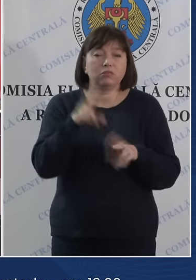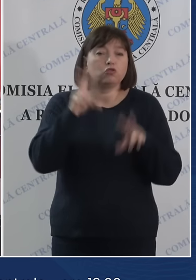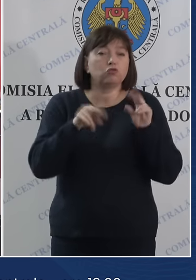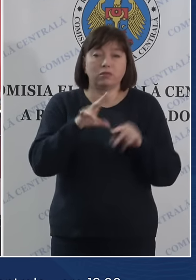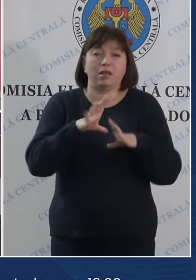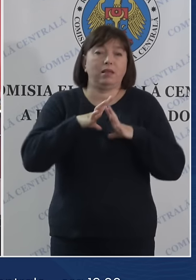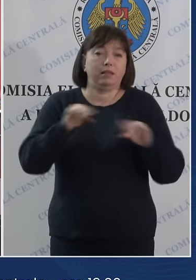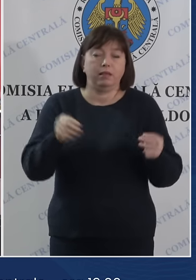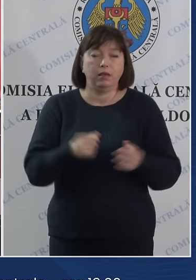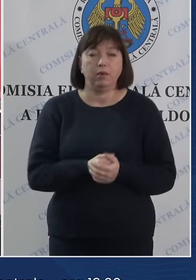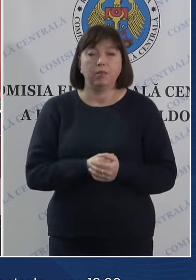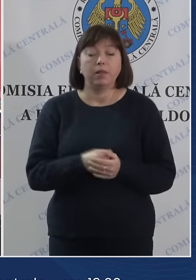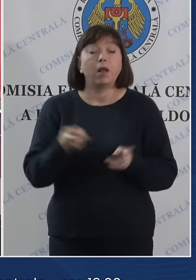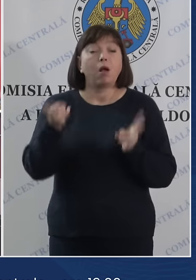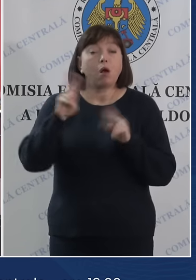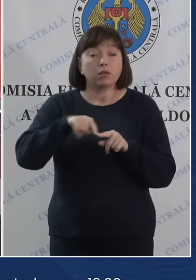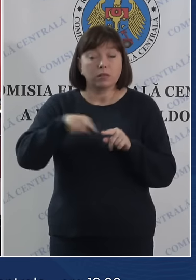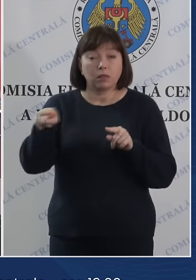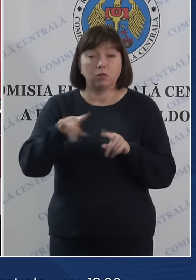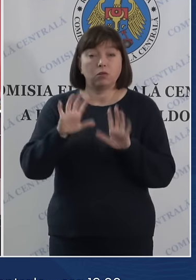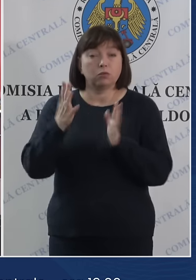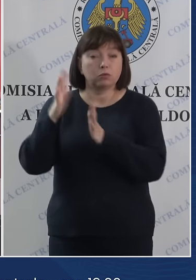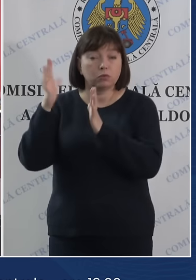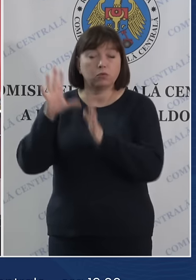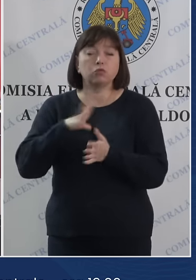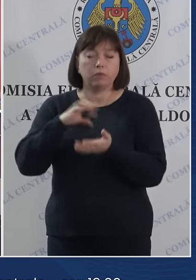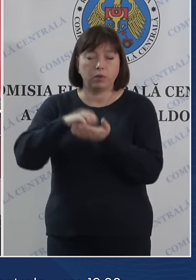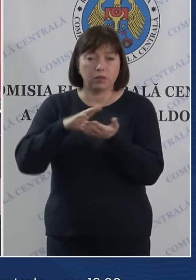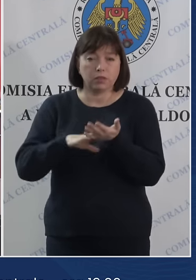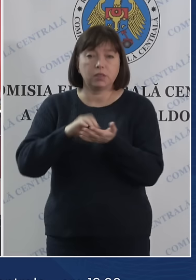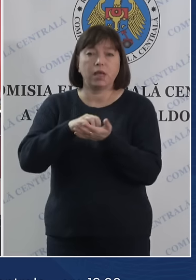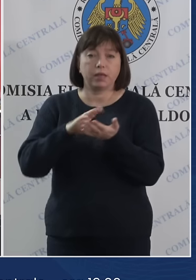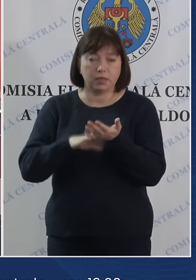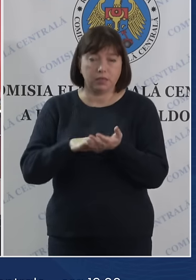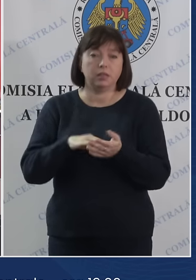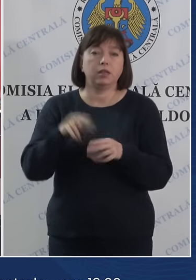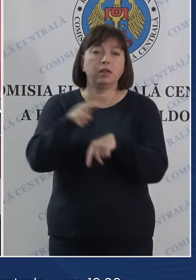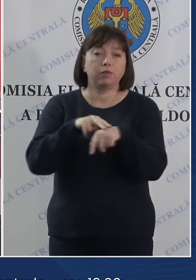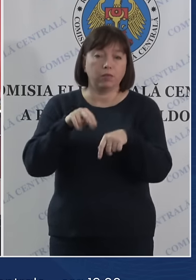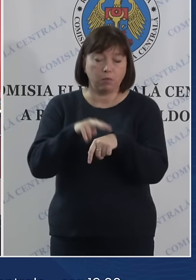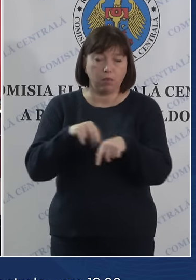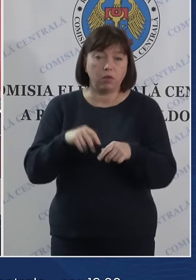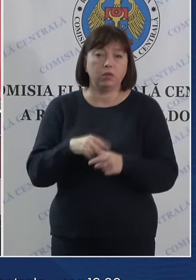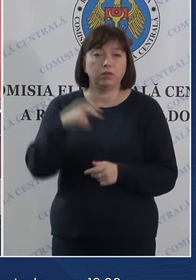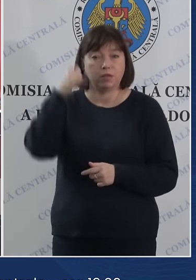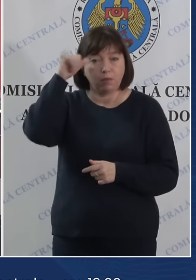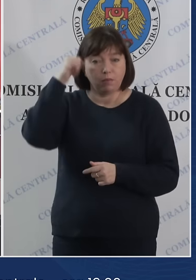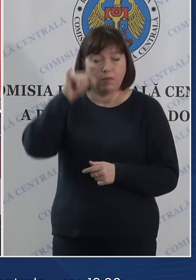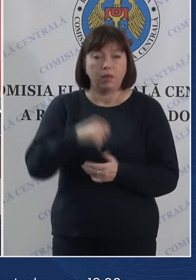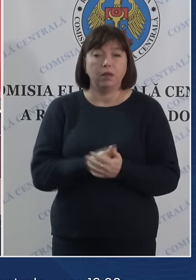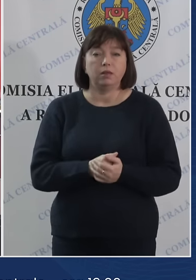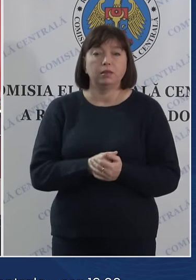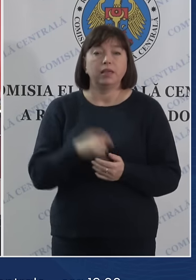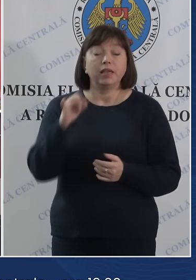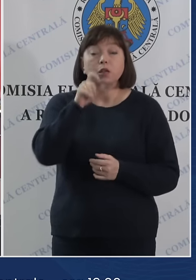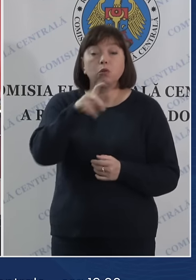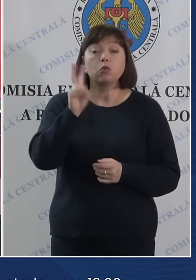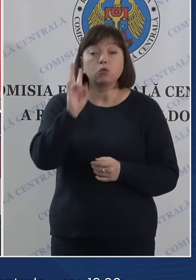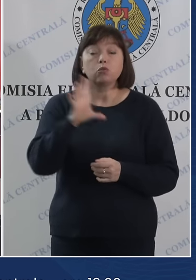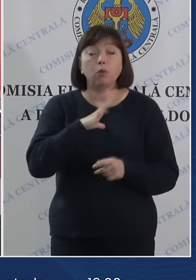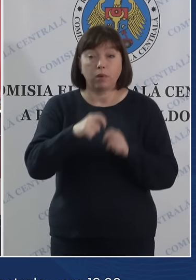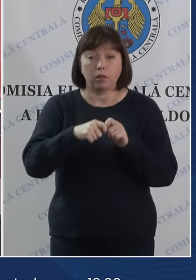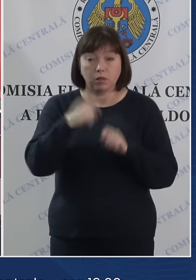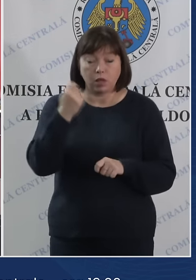Restul cazurilor au fost documentate de către Inspectoratul de Poliție Bălți și persoanele care au săvârșit